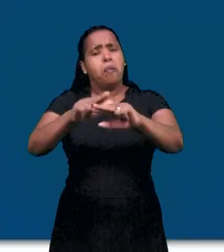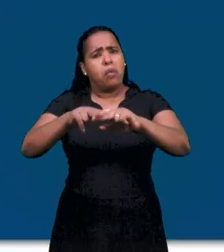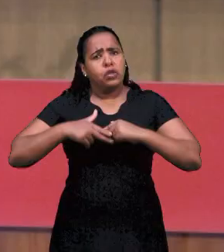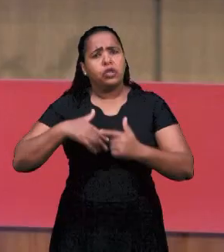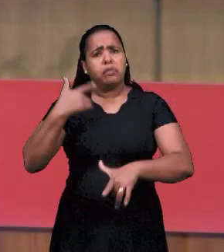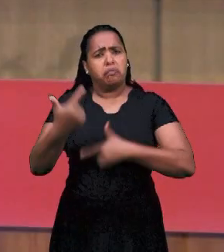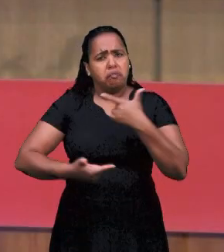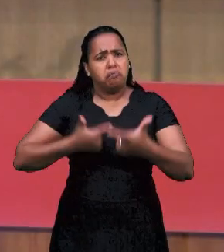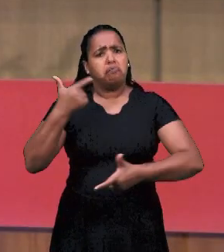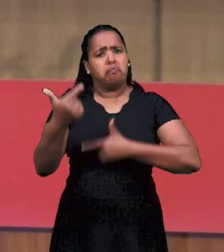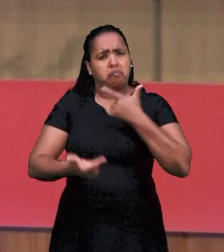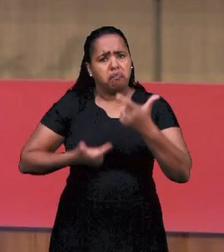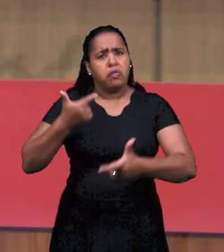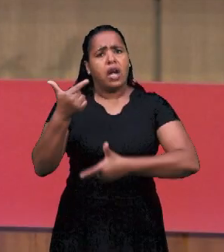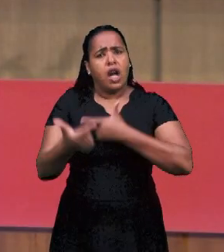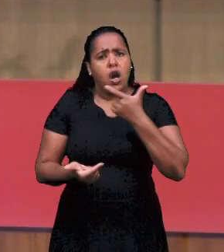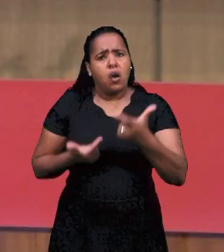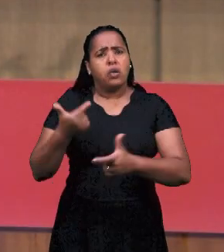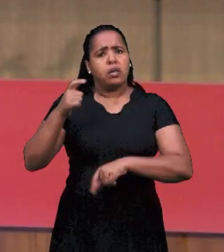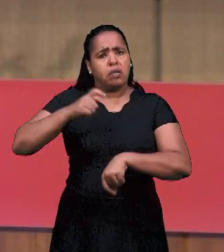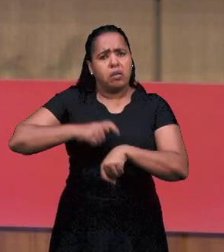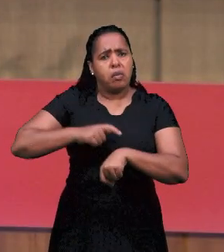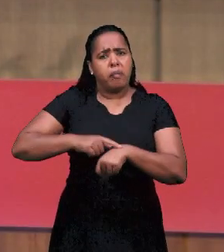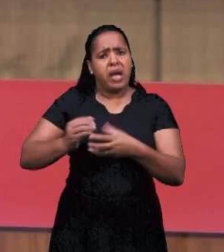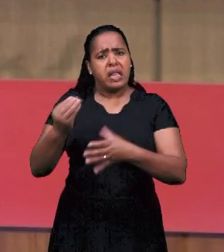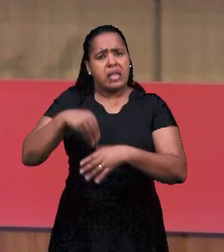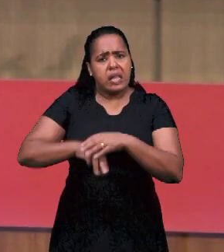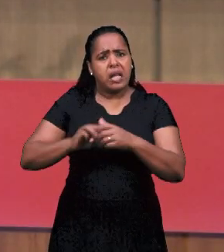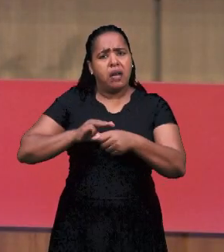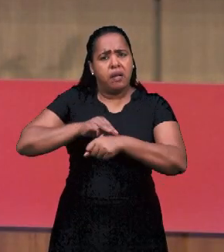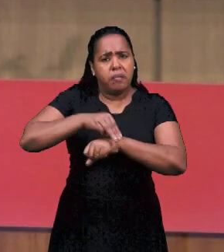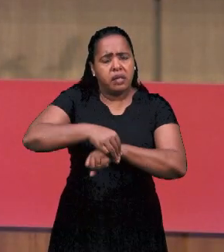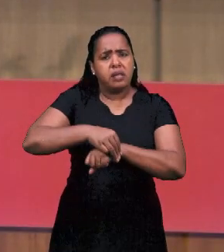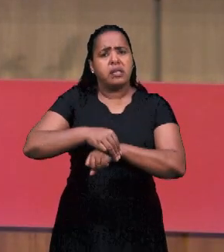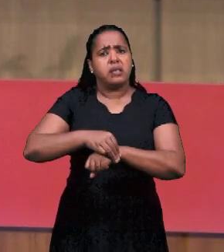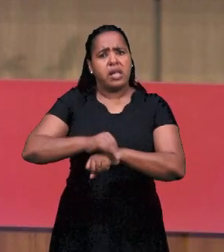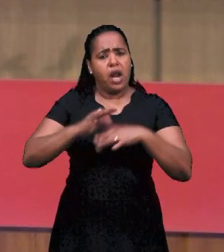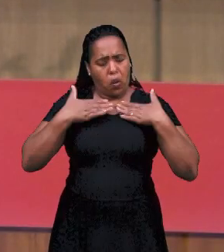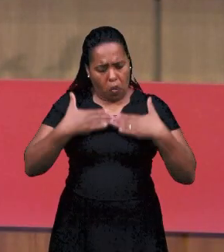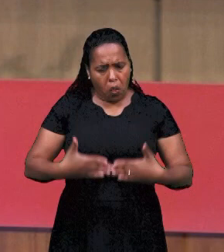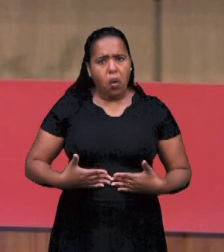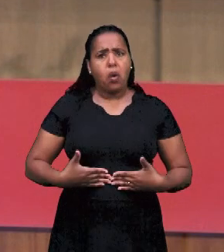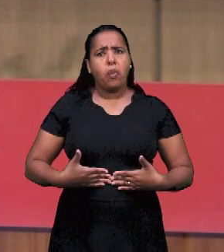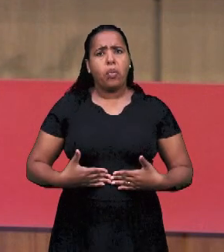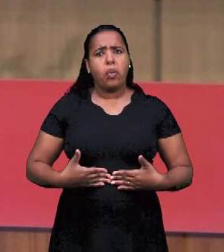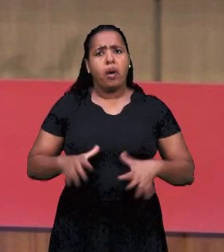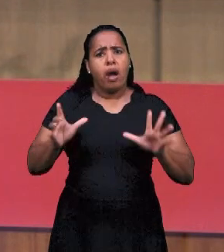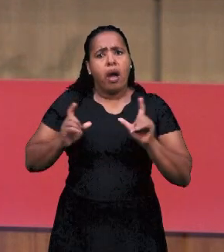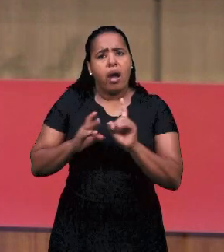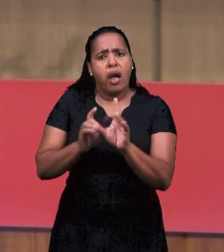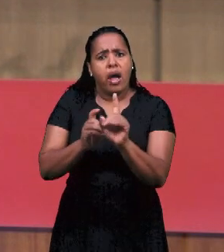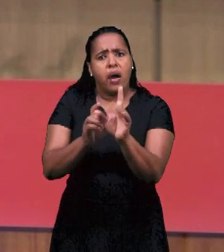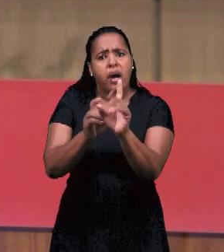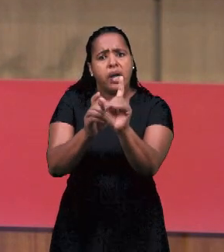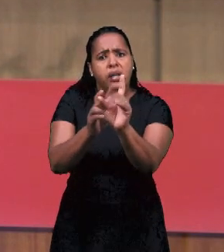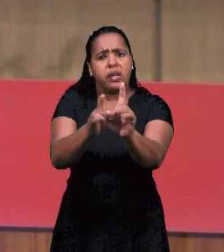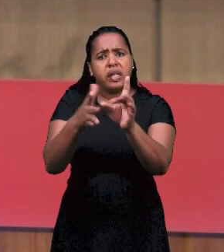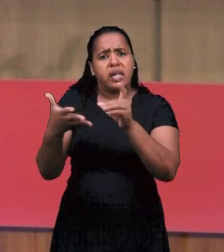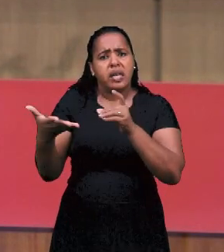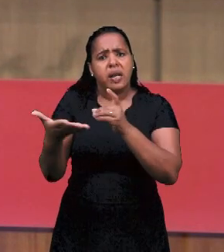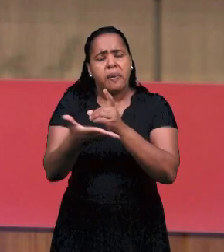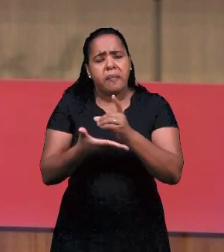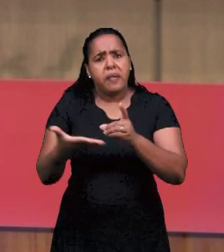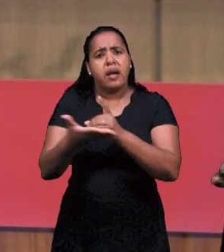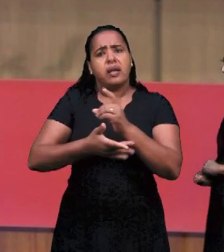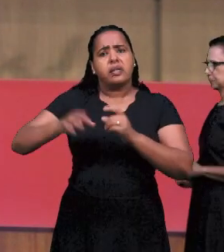Тело и кровь. Показывает собой, что письмо Христово через служение, написанное не чернилами. Он